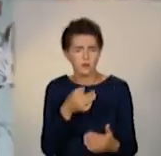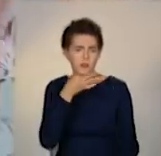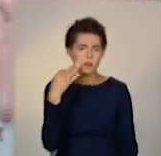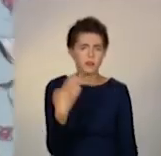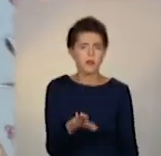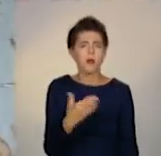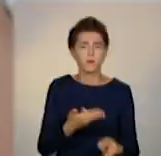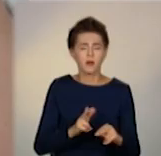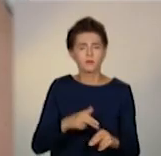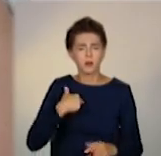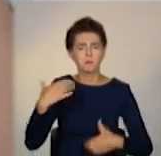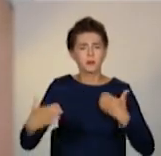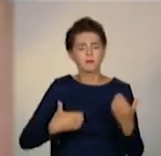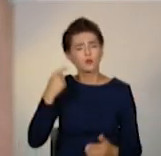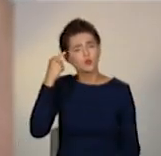інших пацієнтів.